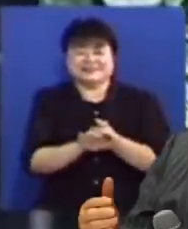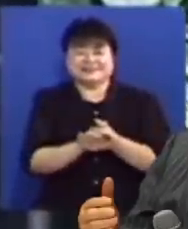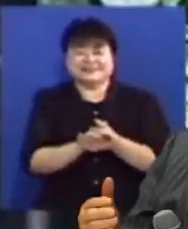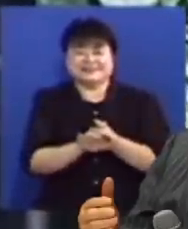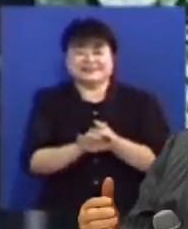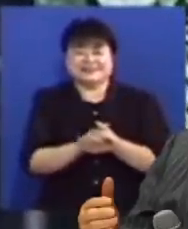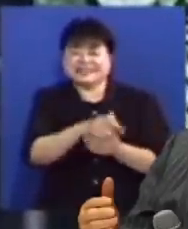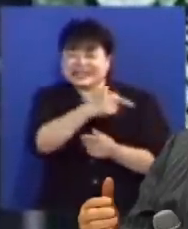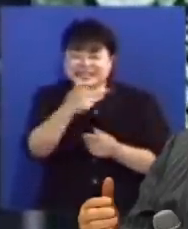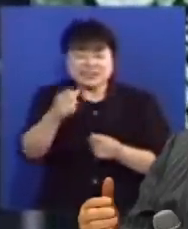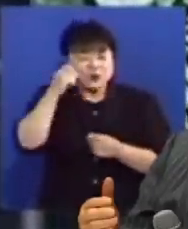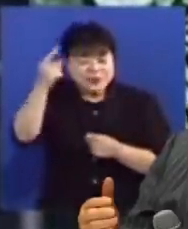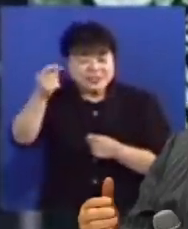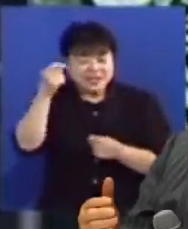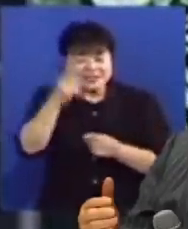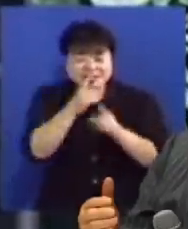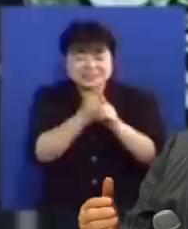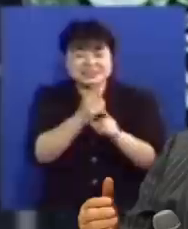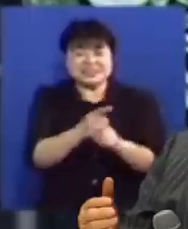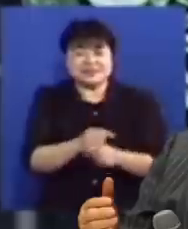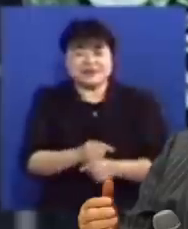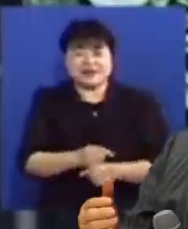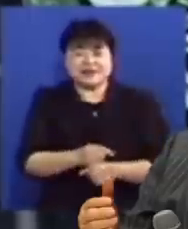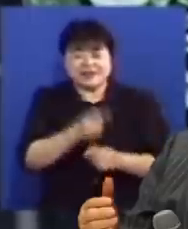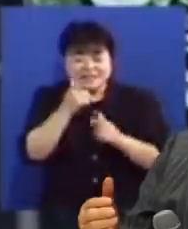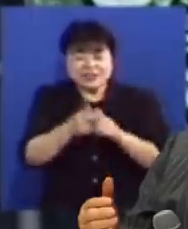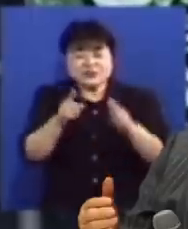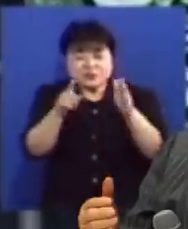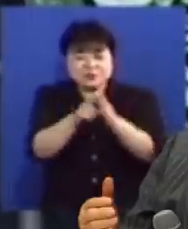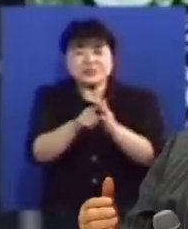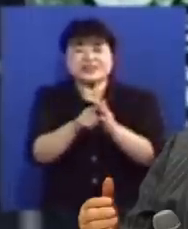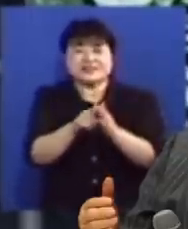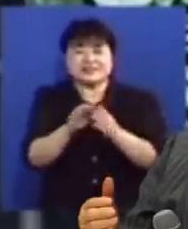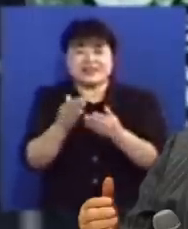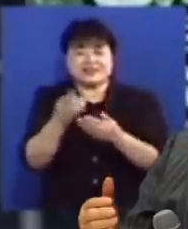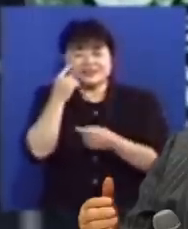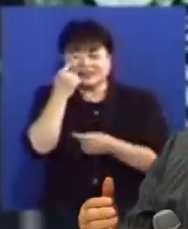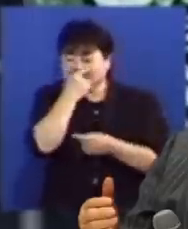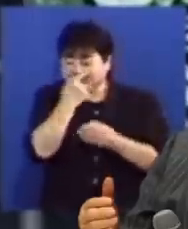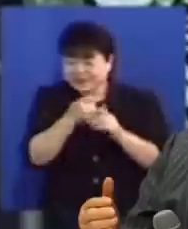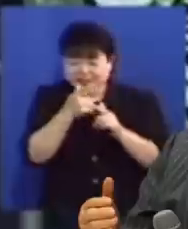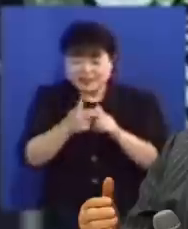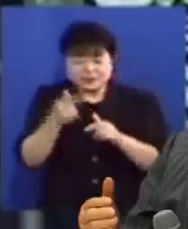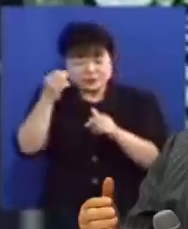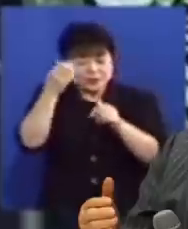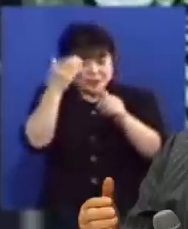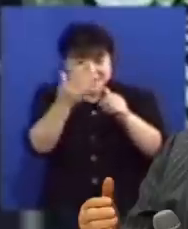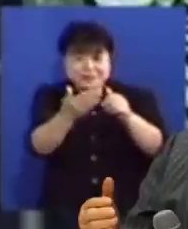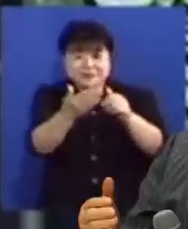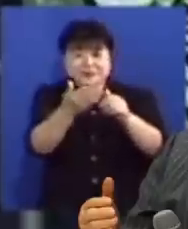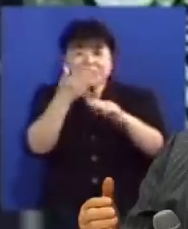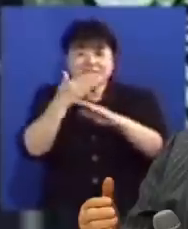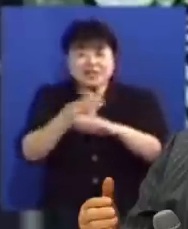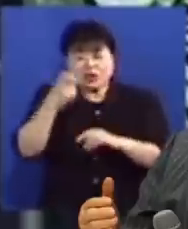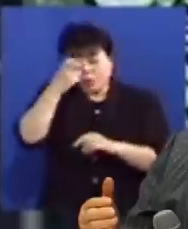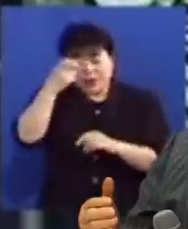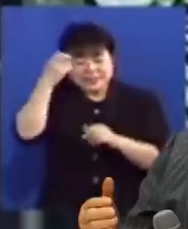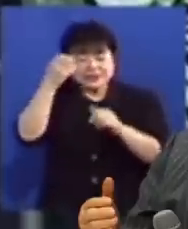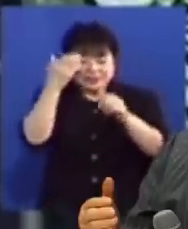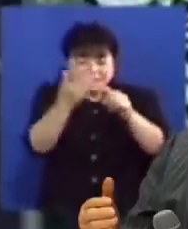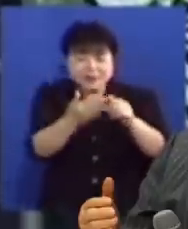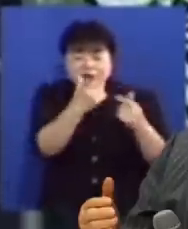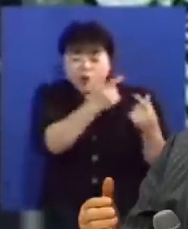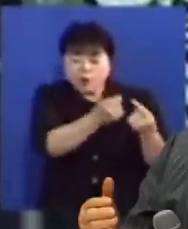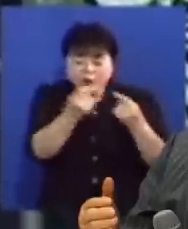가장 위대한 성령의 역사는 예수님에게 대한 증거입니다 예수님과 성령은 다른 보혜사이기 때문에 꼭